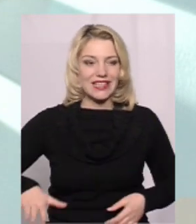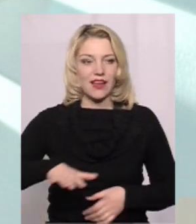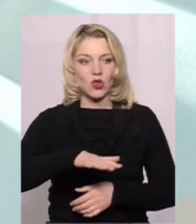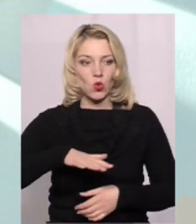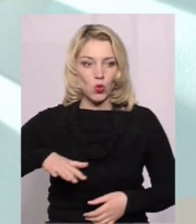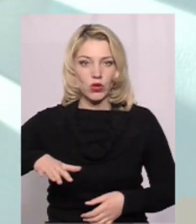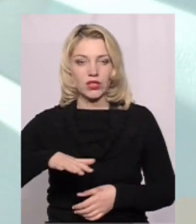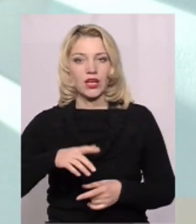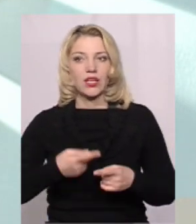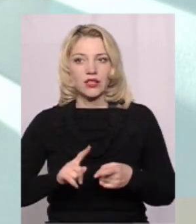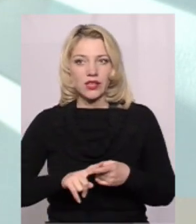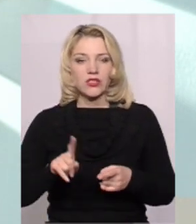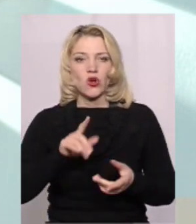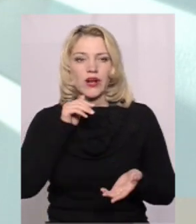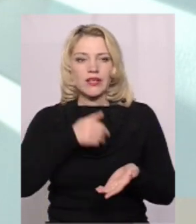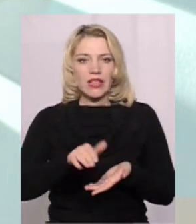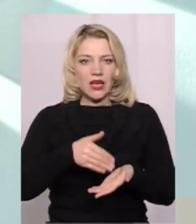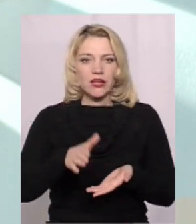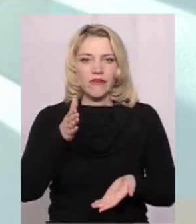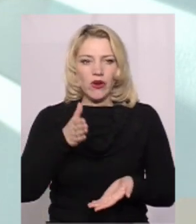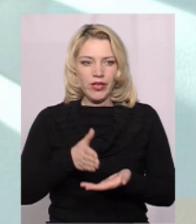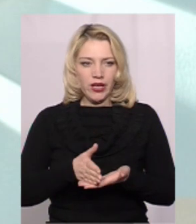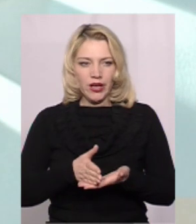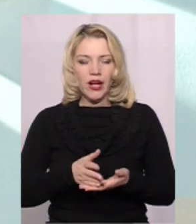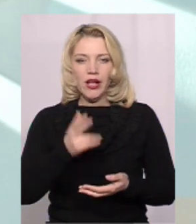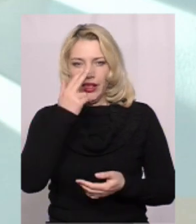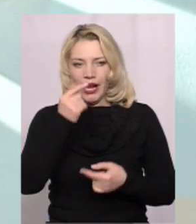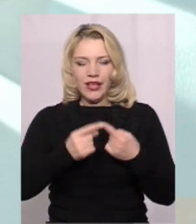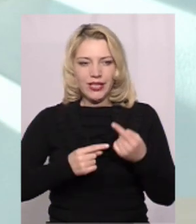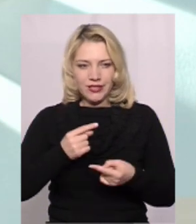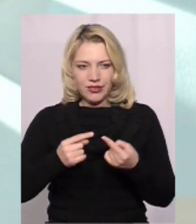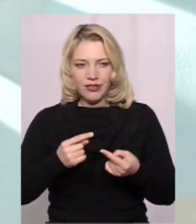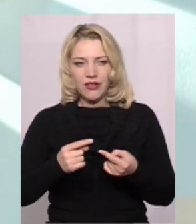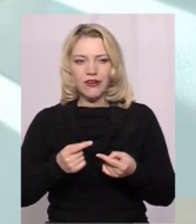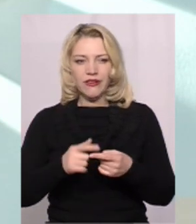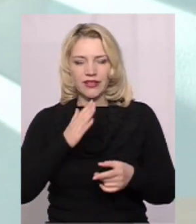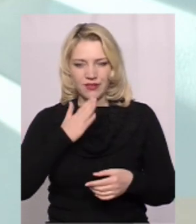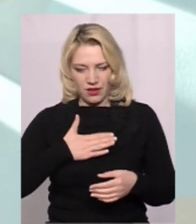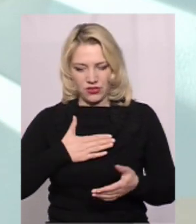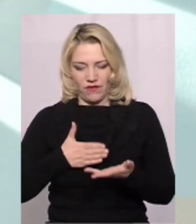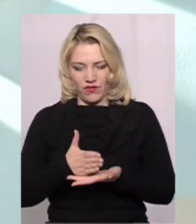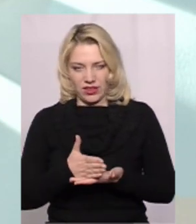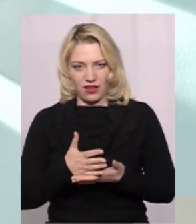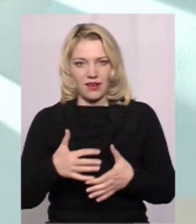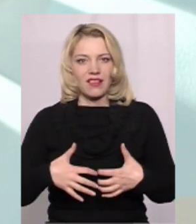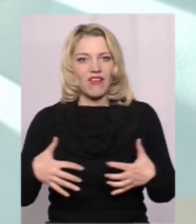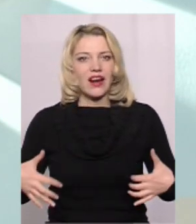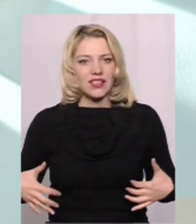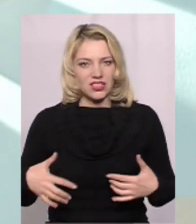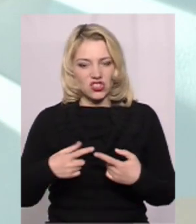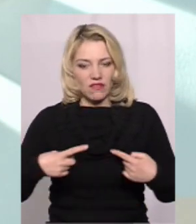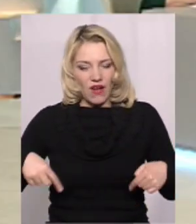Те, що свинарство є, скажімо так, традиційний наш вид тваринництва